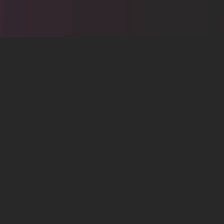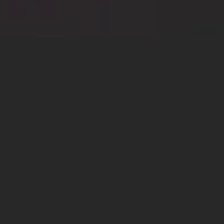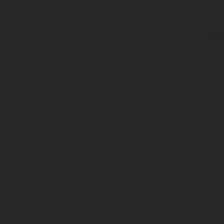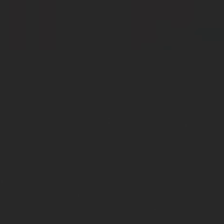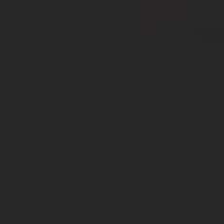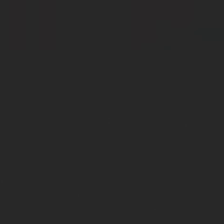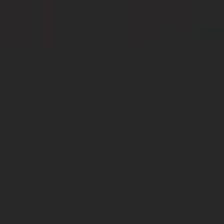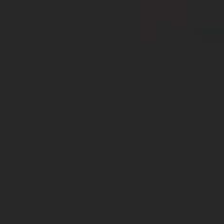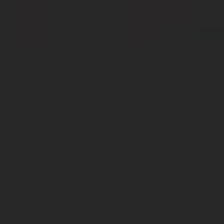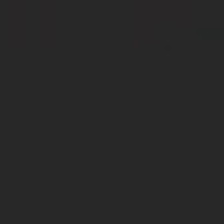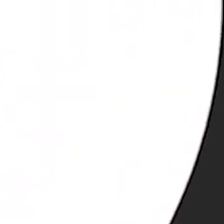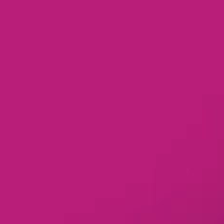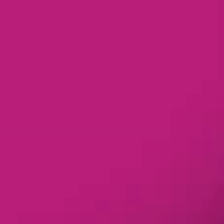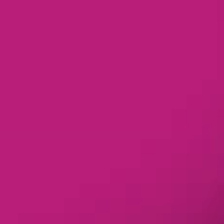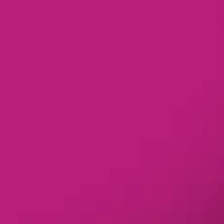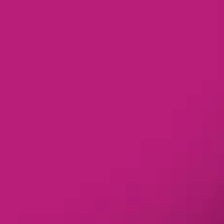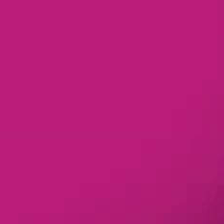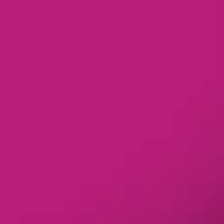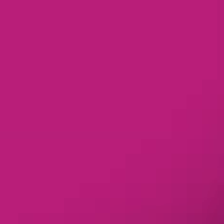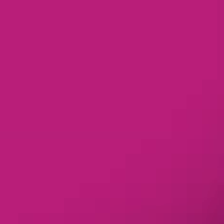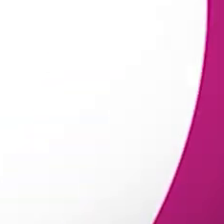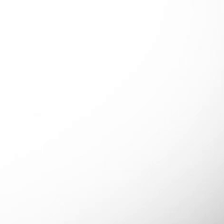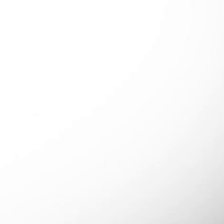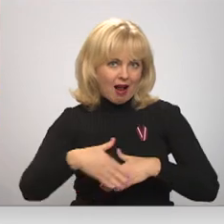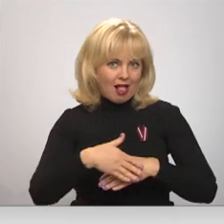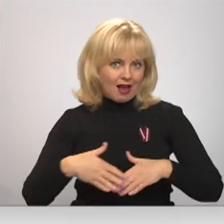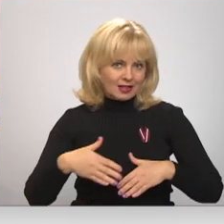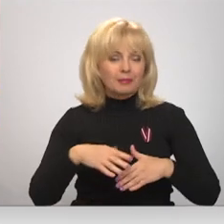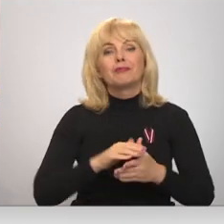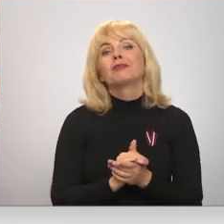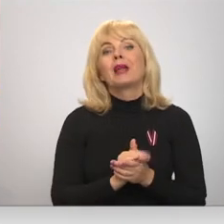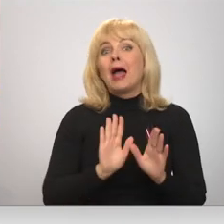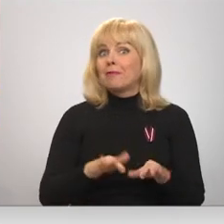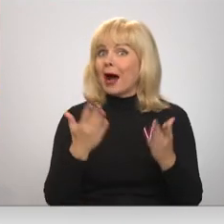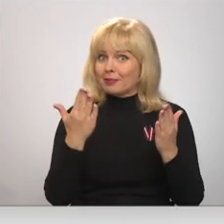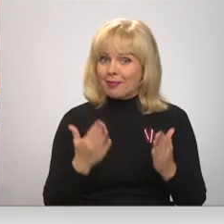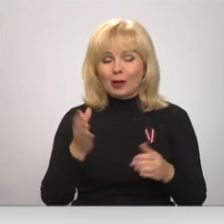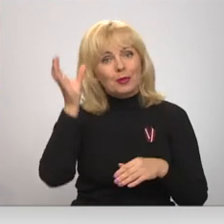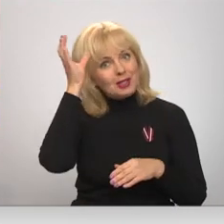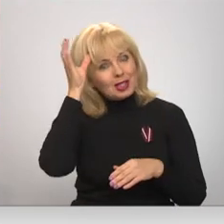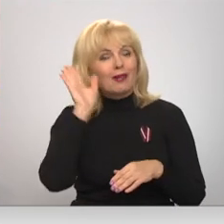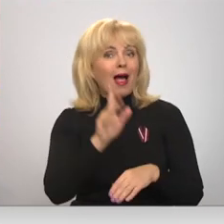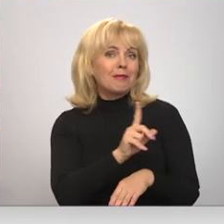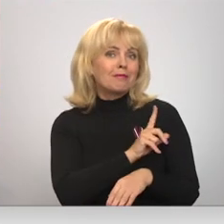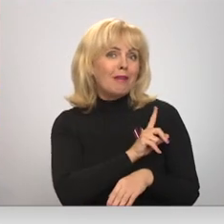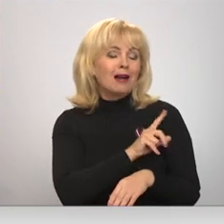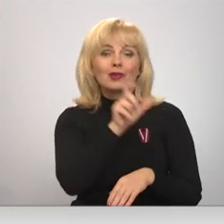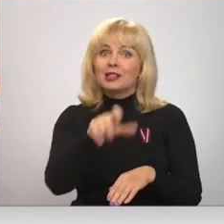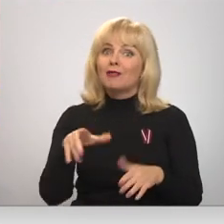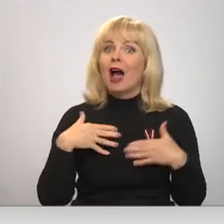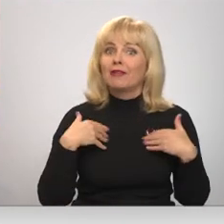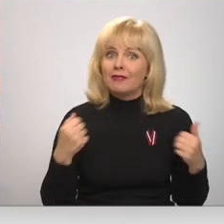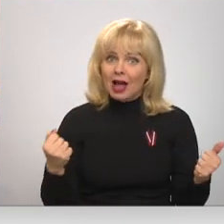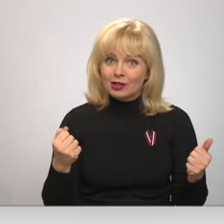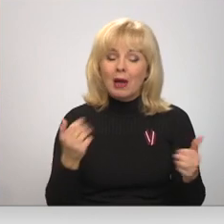Re! Viss ēters ir te! Bet par panākumiem zinātnē, lai pasargātu cilvēku veselība,